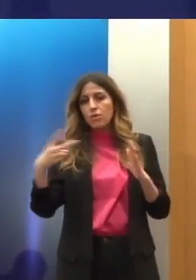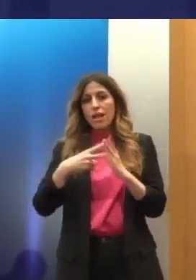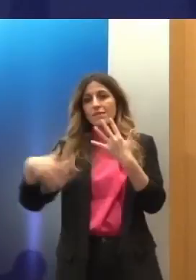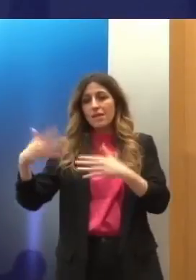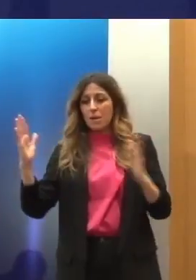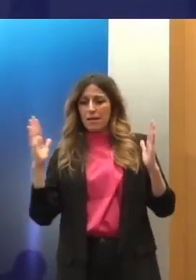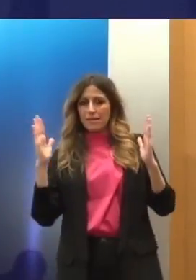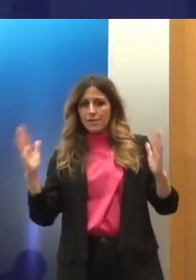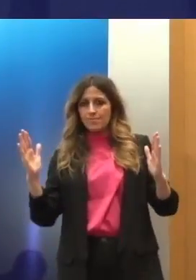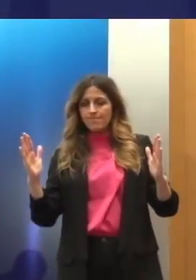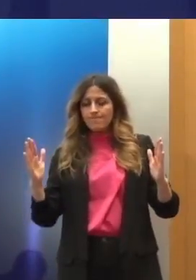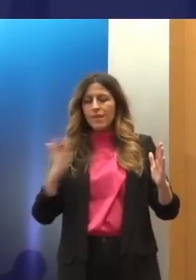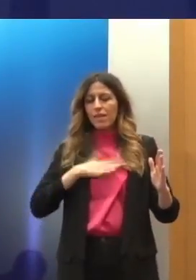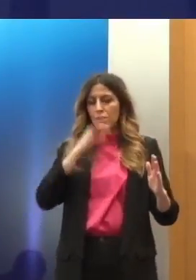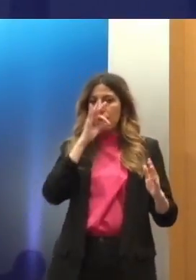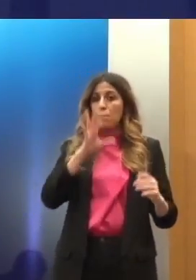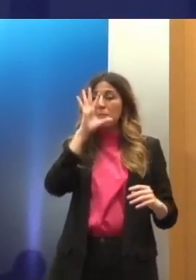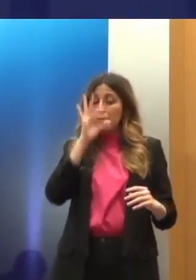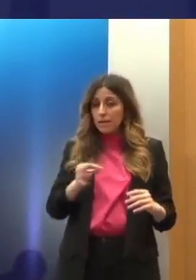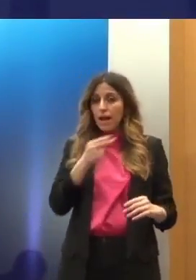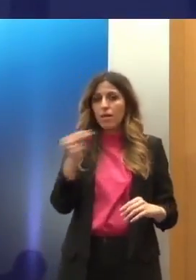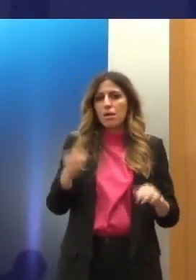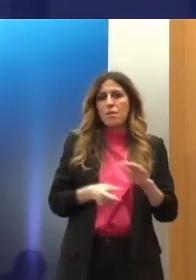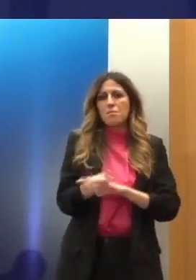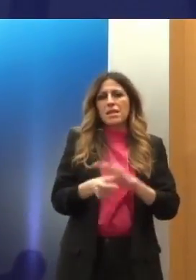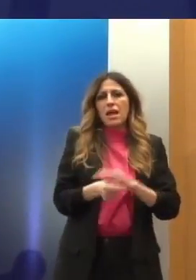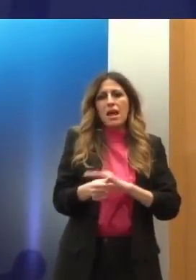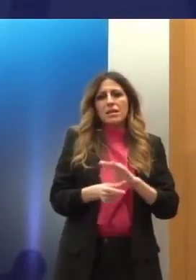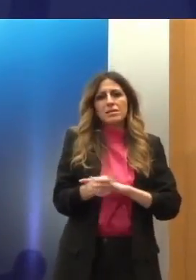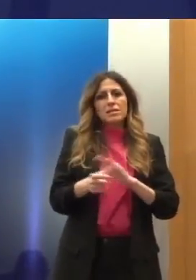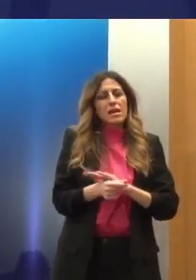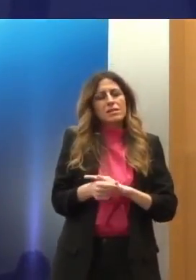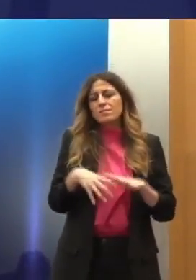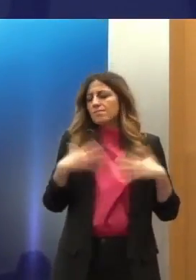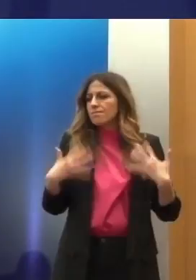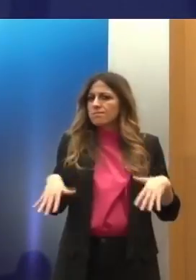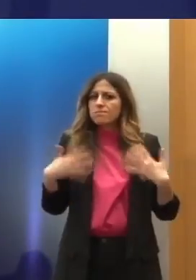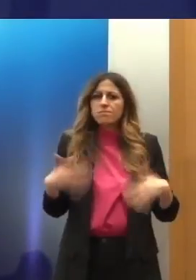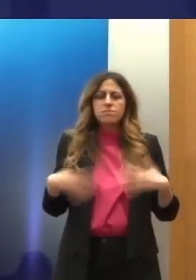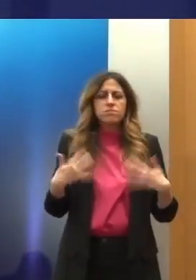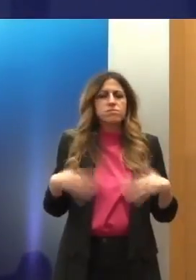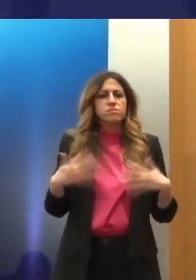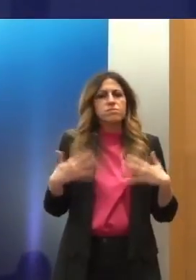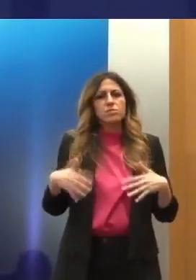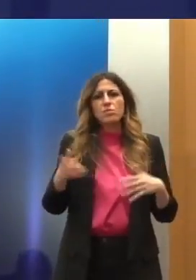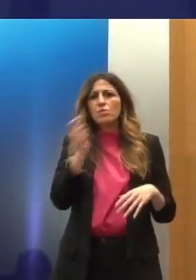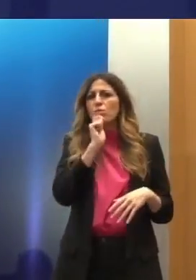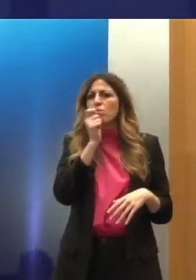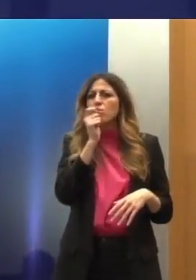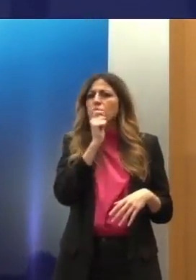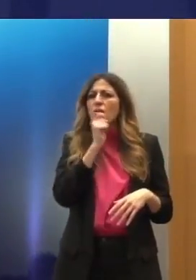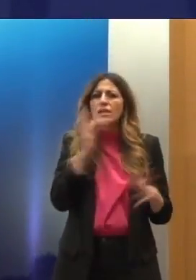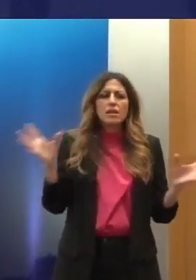ειδικά για το μεταναστευτικό προσφυγικό, ήταν από τα πιο μελανάσημια πολιτικής που